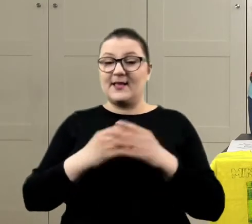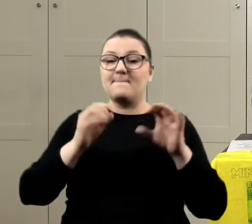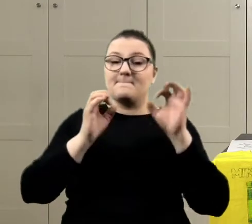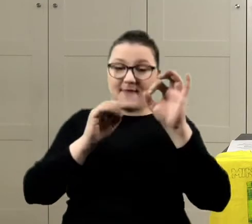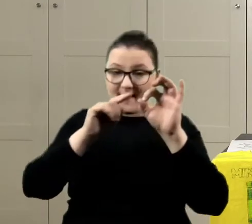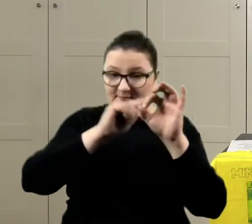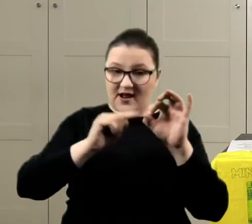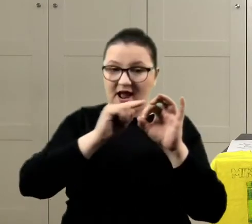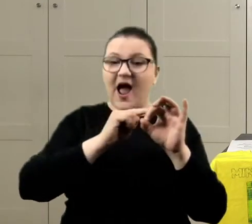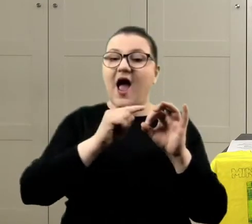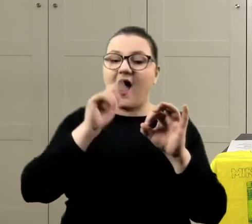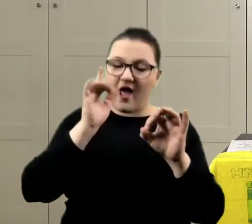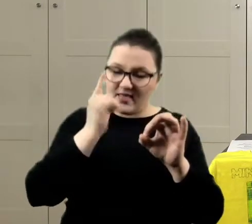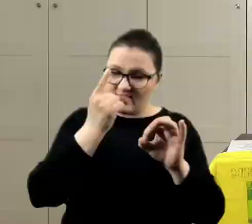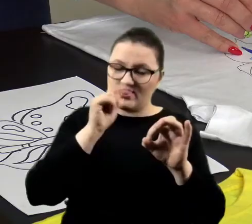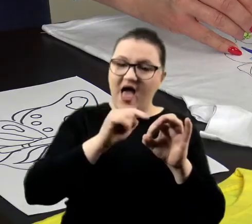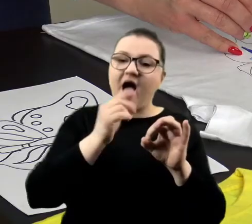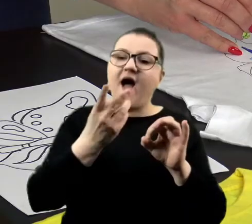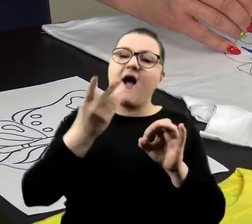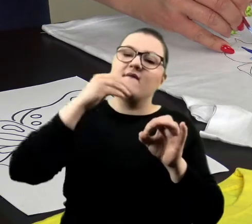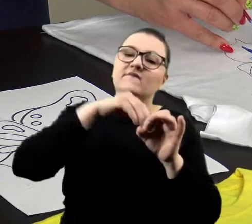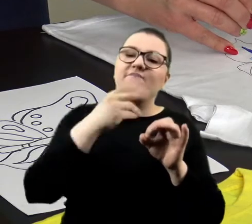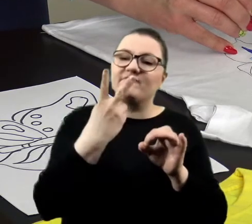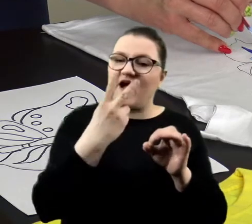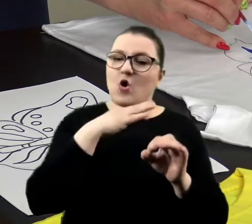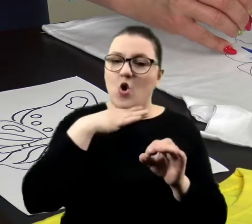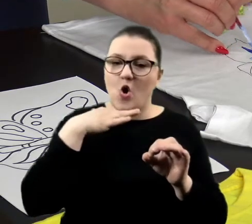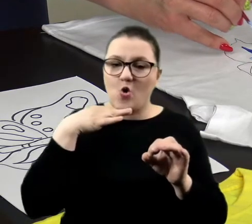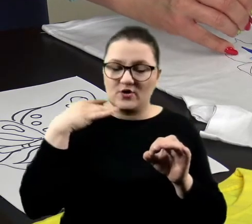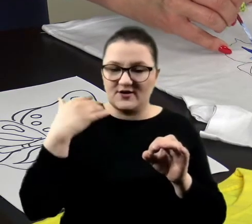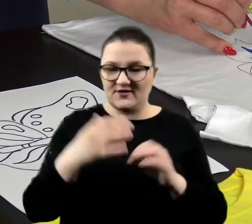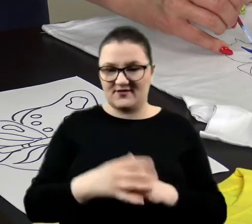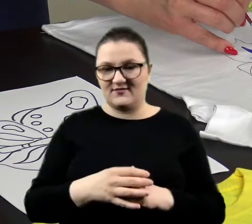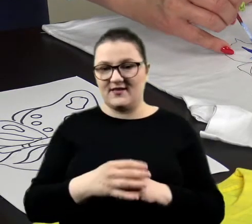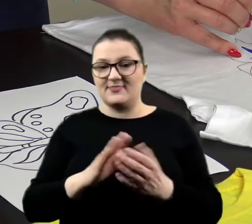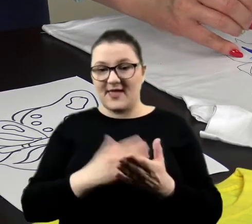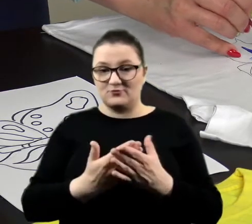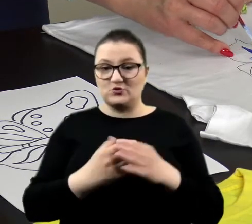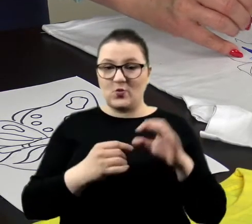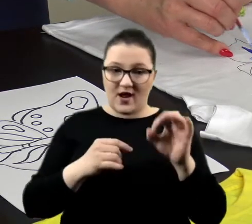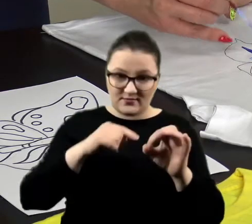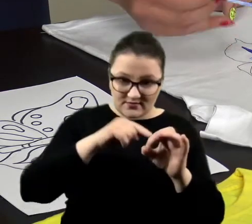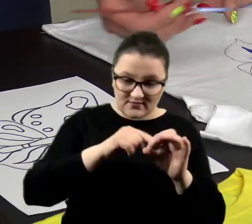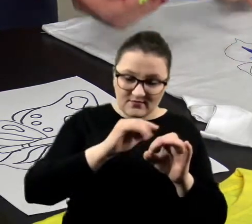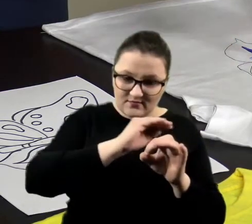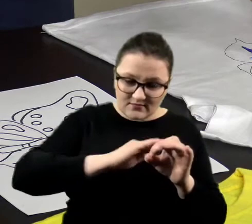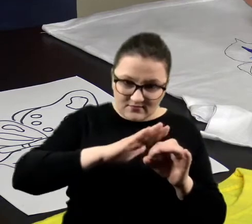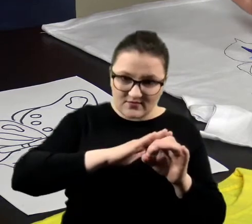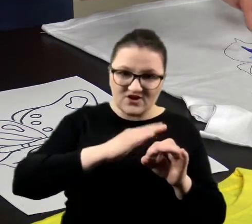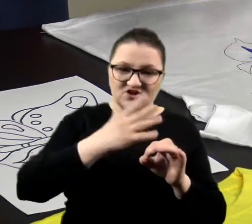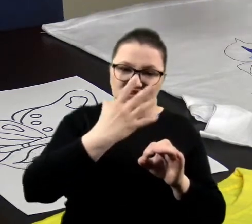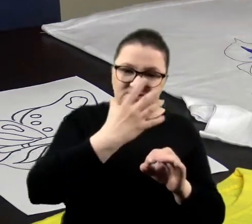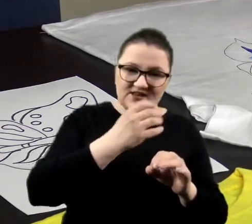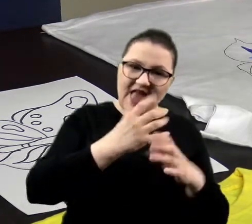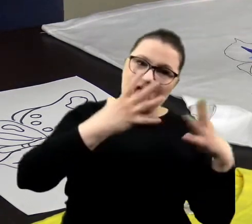mieć dwa kolory, albo na przykład odcień. Także zobaczcie, on tutaj jest ciemniejszy, a tutaj tu